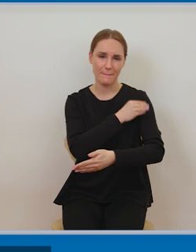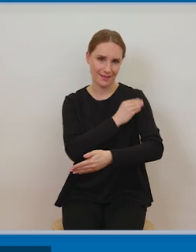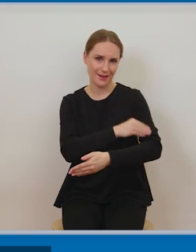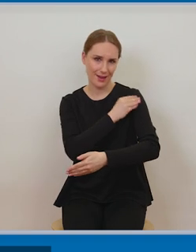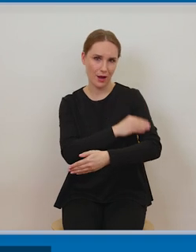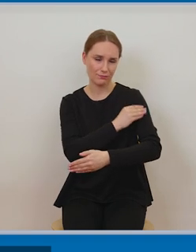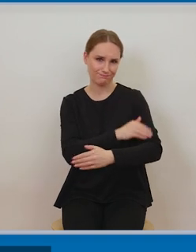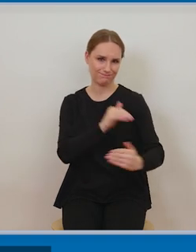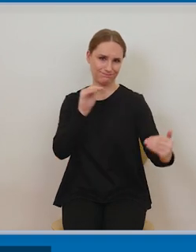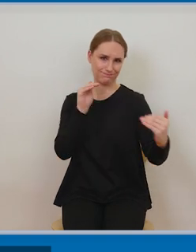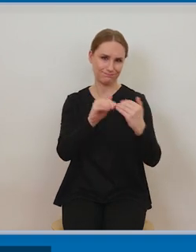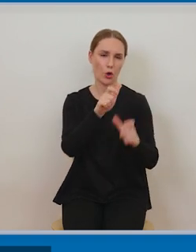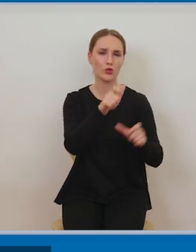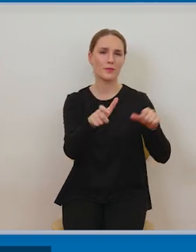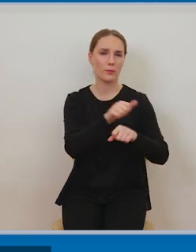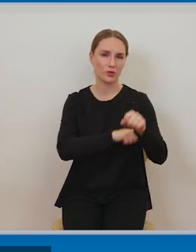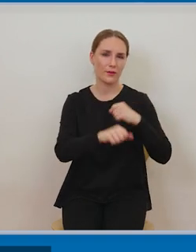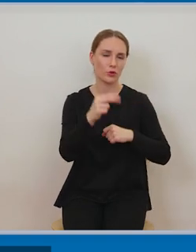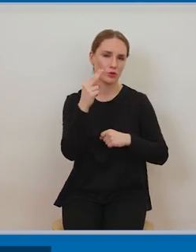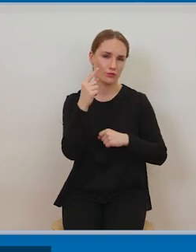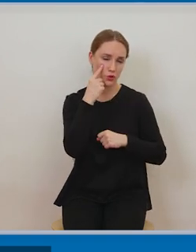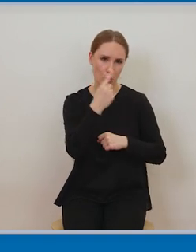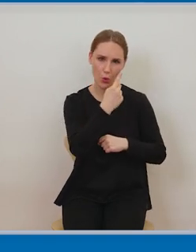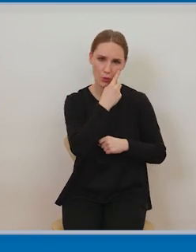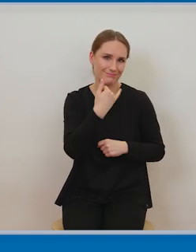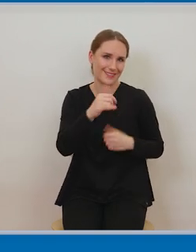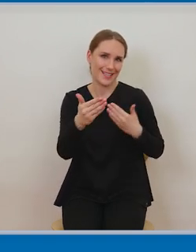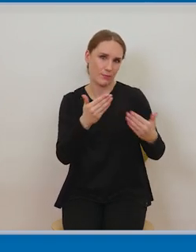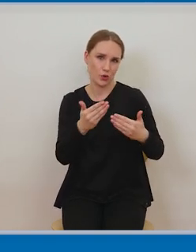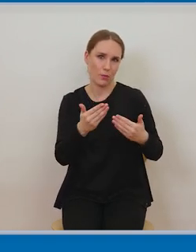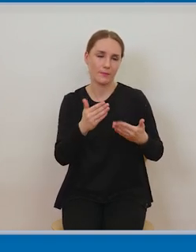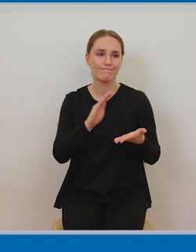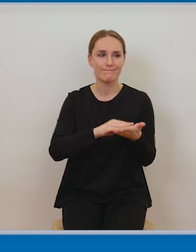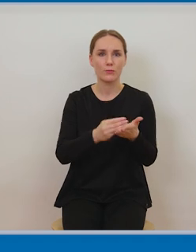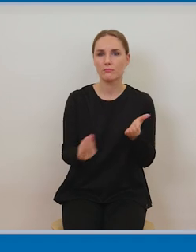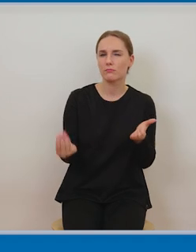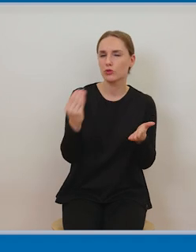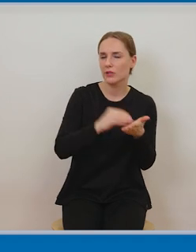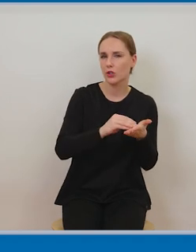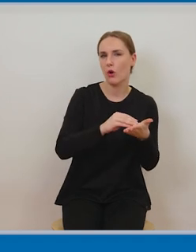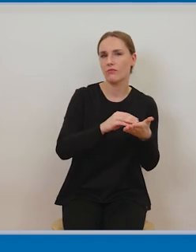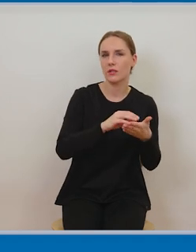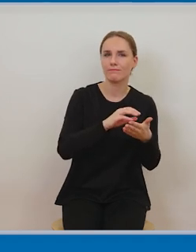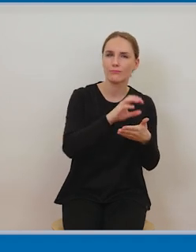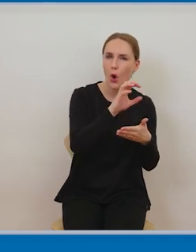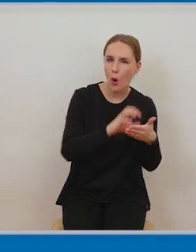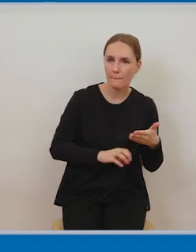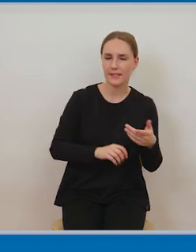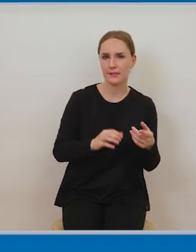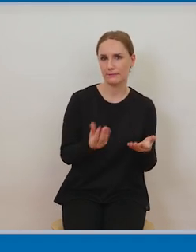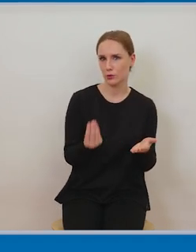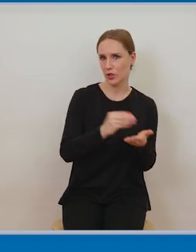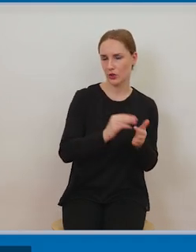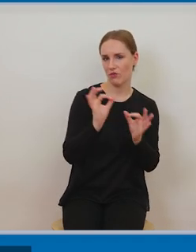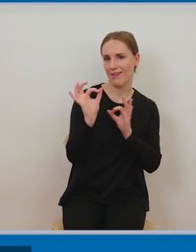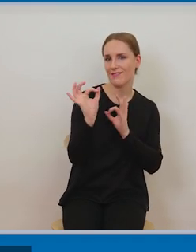każdej sytuacji korzystania z cudzego utworu zawsze podać autora i źródło, czyli wskazać, z jakiego